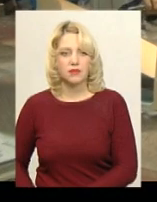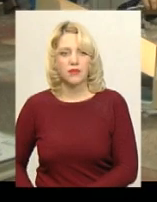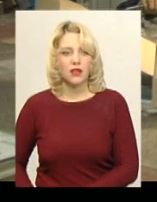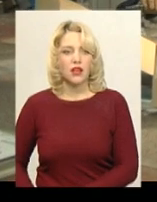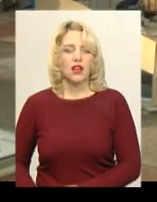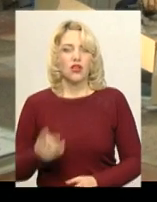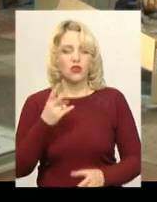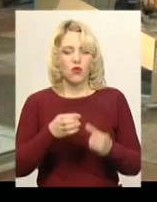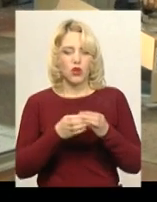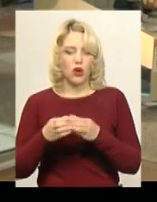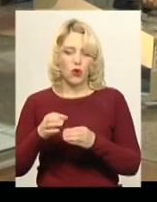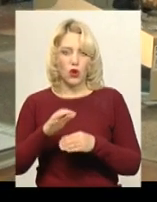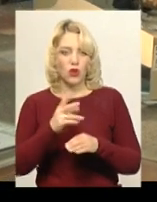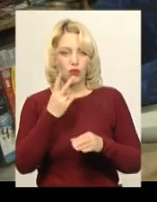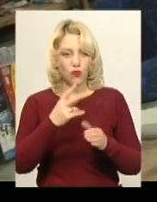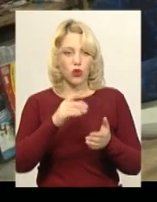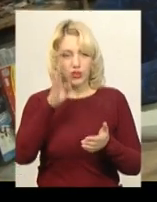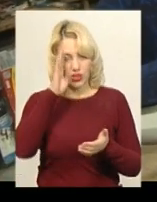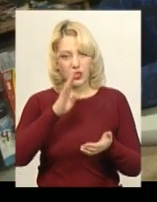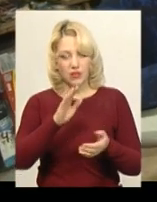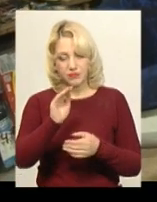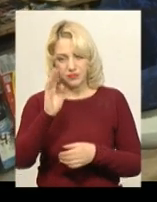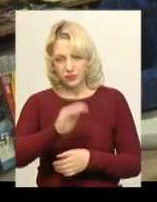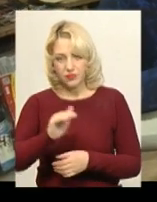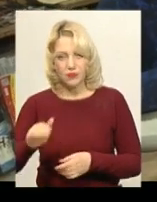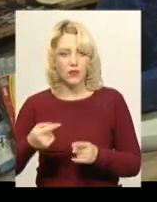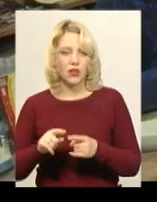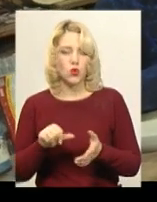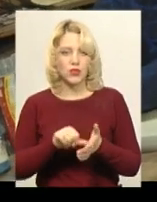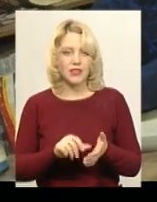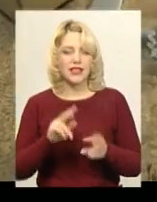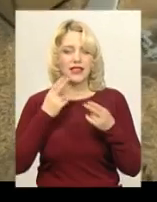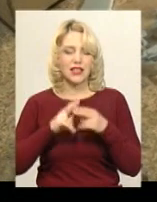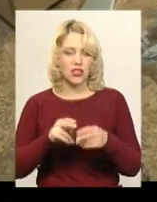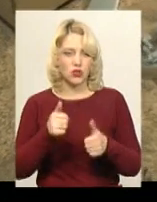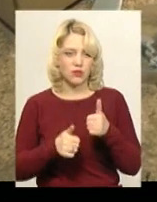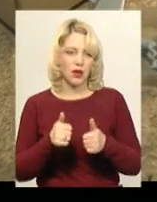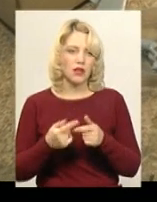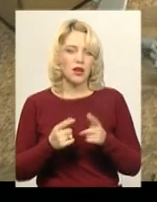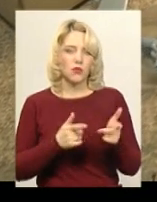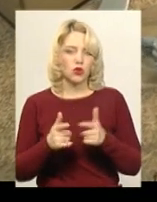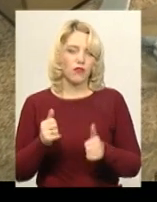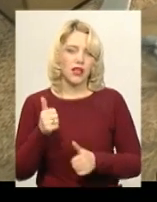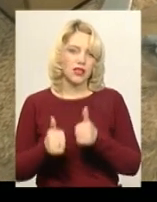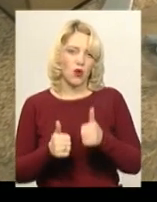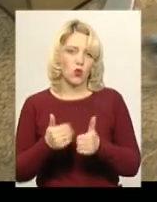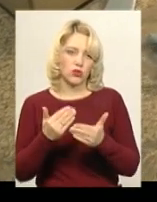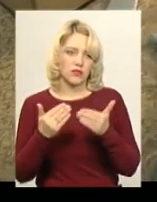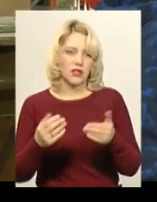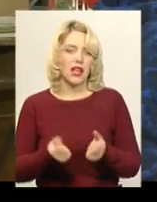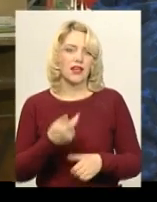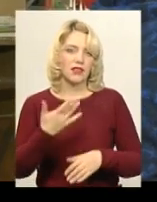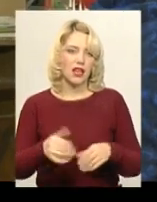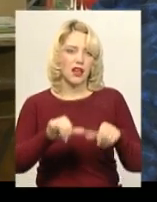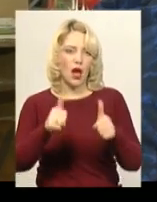Двоє гуртківці Хмельницького обласного палацу творчості дітей та юнацтва – учасники технічного змагання. Вони підготували на конкурс виставку кілька моделей.